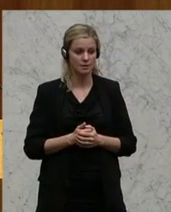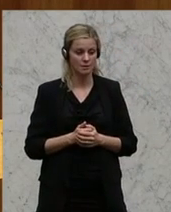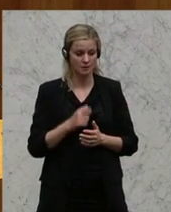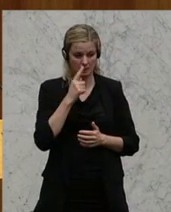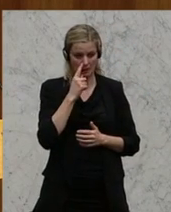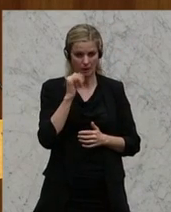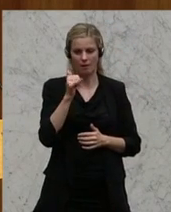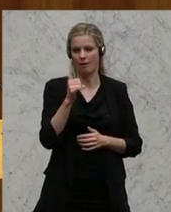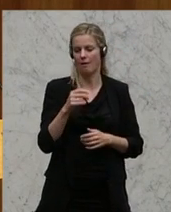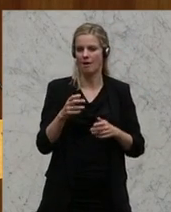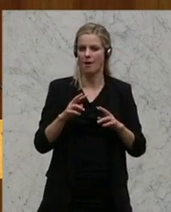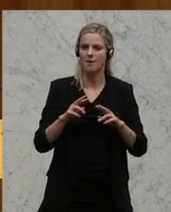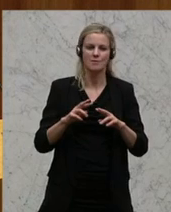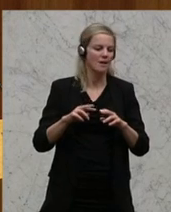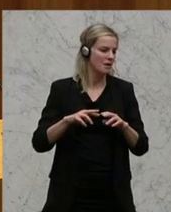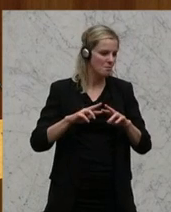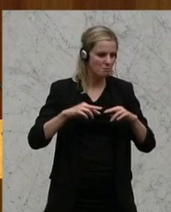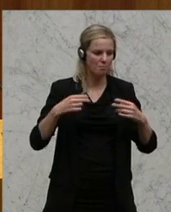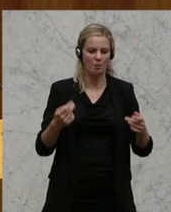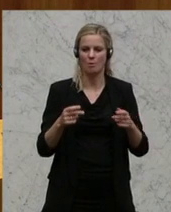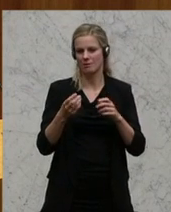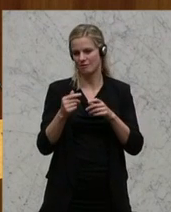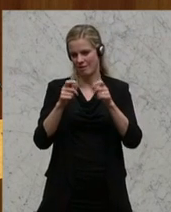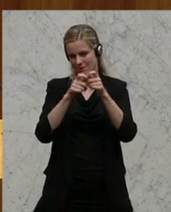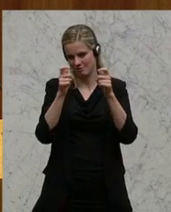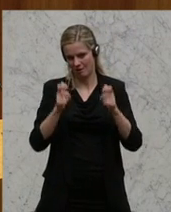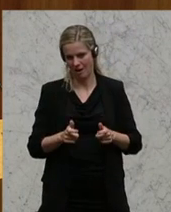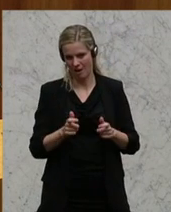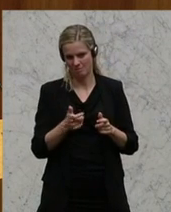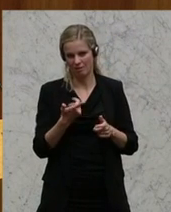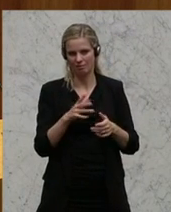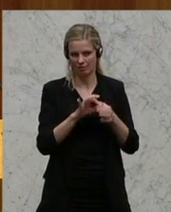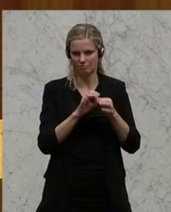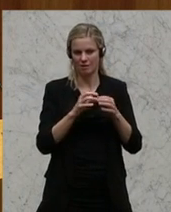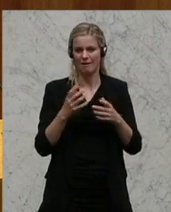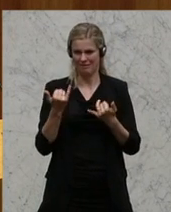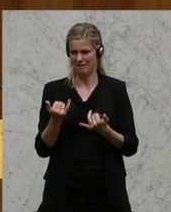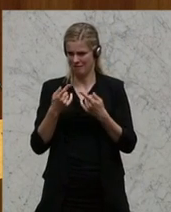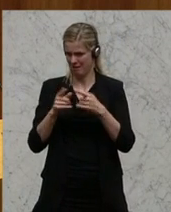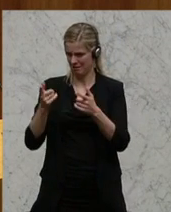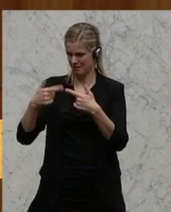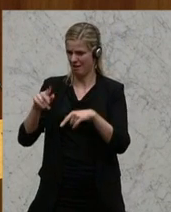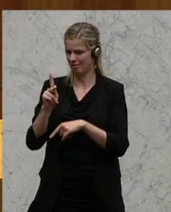Ja, beim Bundesfinanzrahmen hat es ja dazu gepasst, aber es war ja nicht der Bundesfinanzrahmen der Republik Kirgisien.